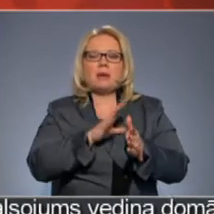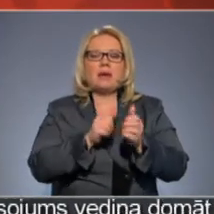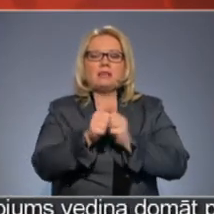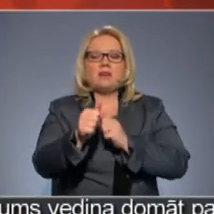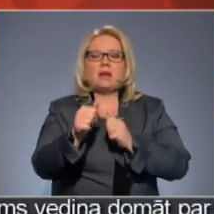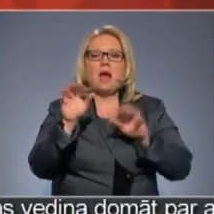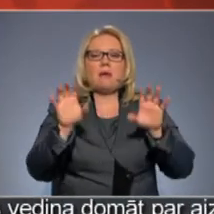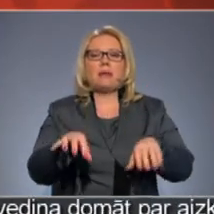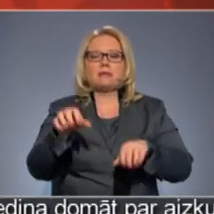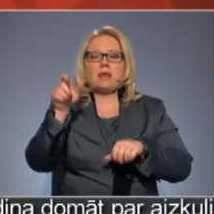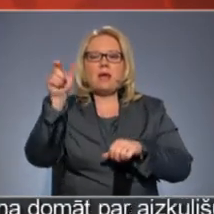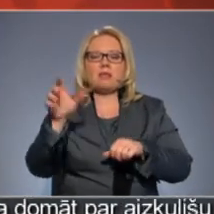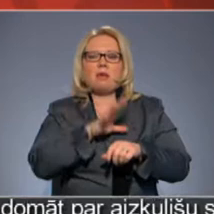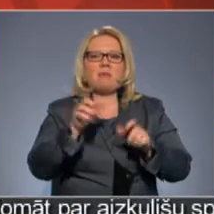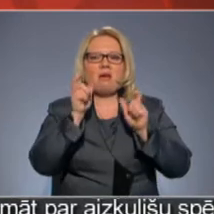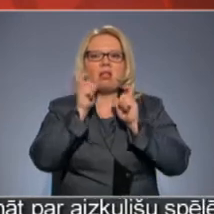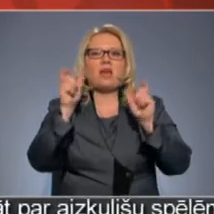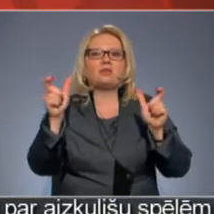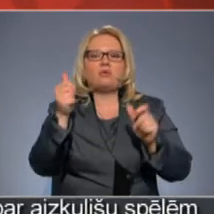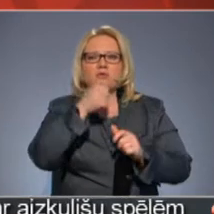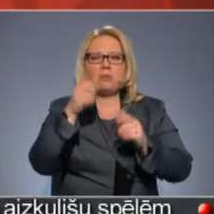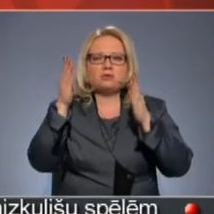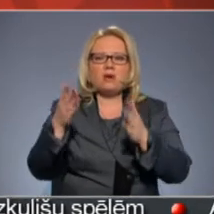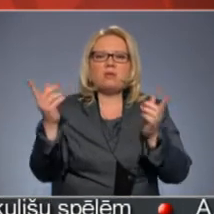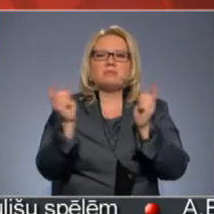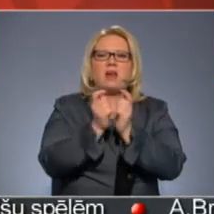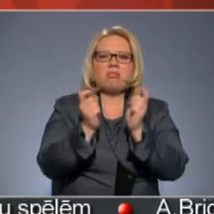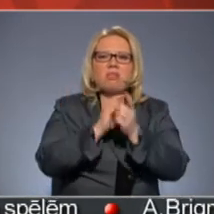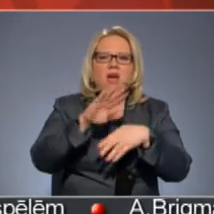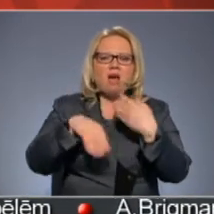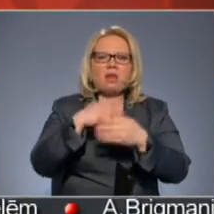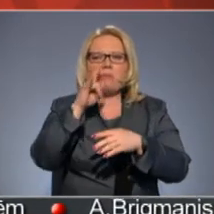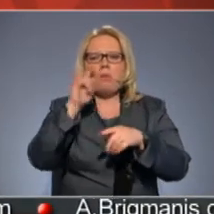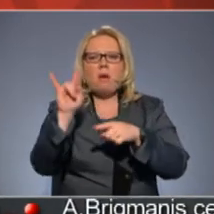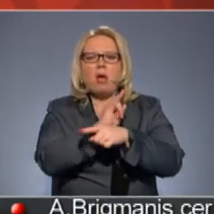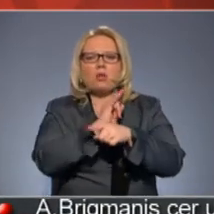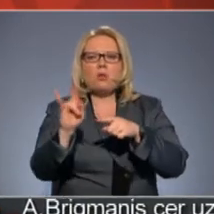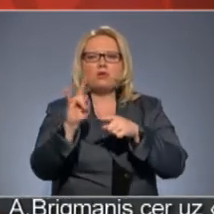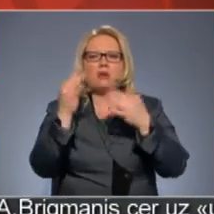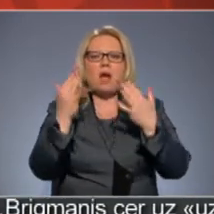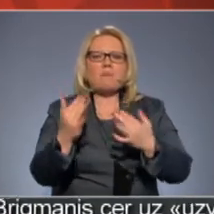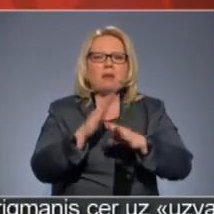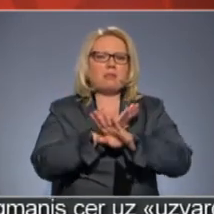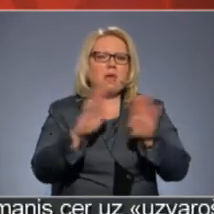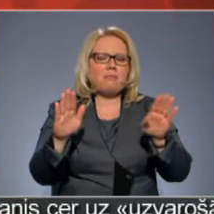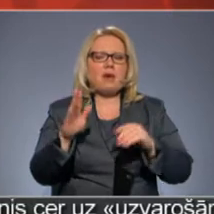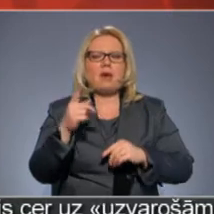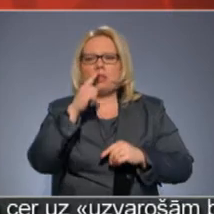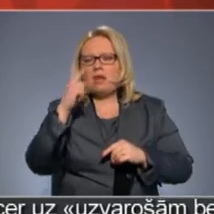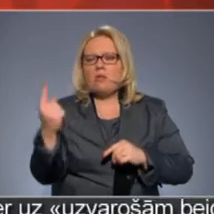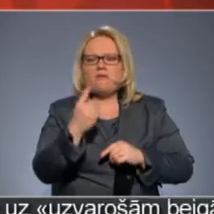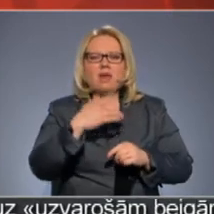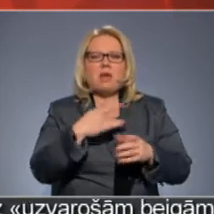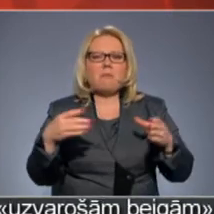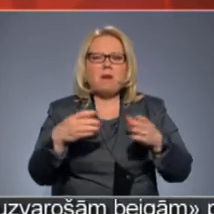kā prezidenta kandidāti, nebija ļoti kliedzoši ar kādiem skandāliem, zināmiem. Faktiski, nomalnošanas kampaņa netika veikta ne no vienas